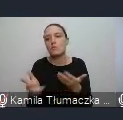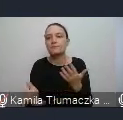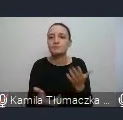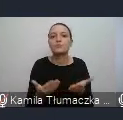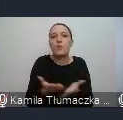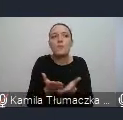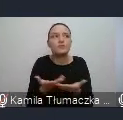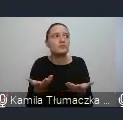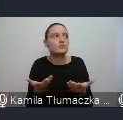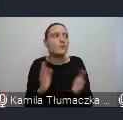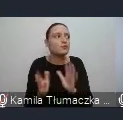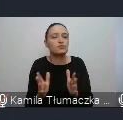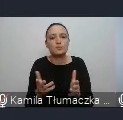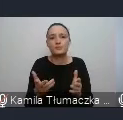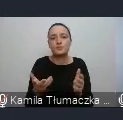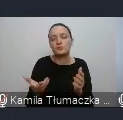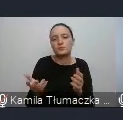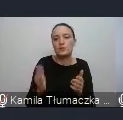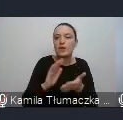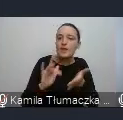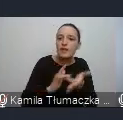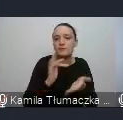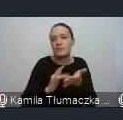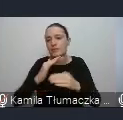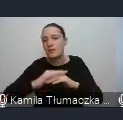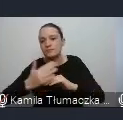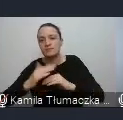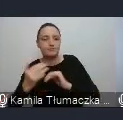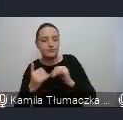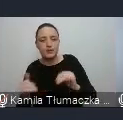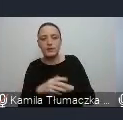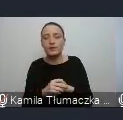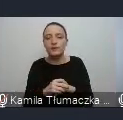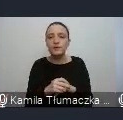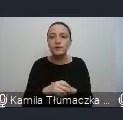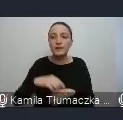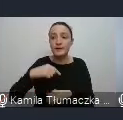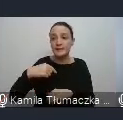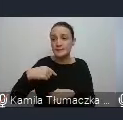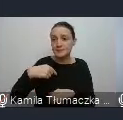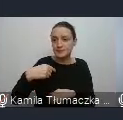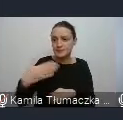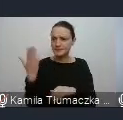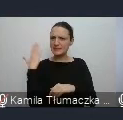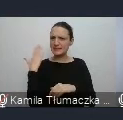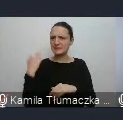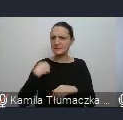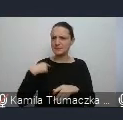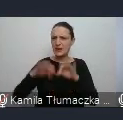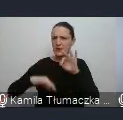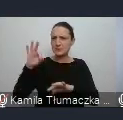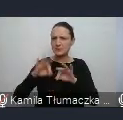e-technologii. Ale ostatnio miałam taką konferencję na